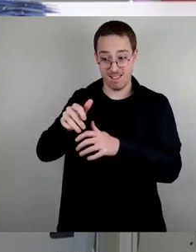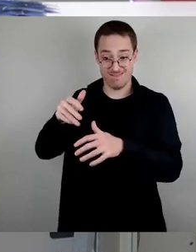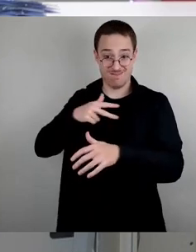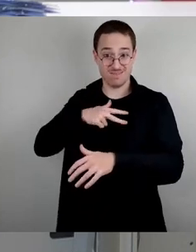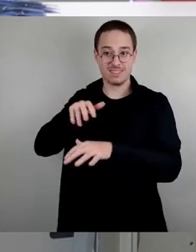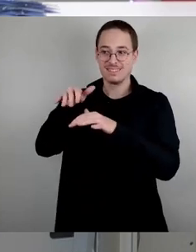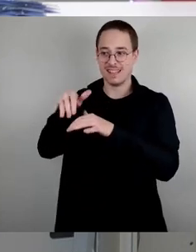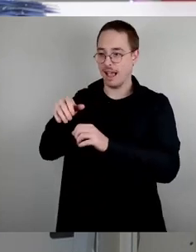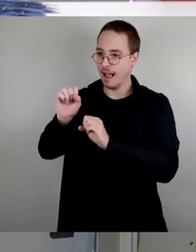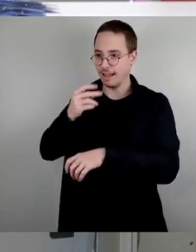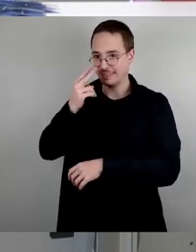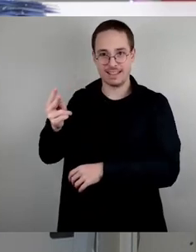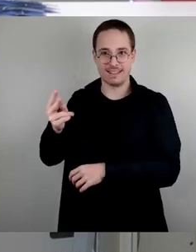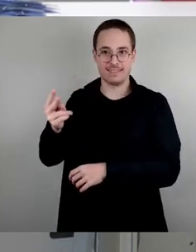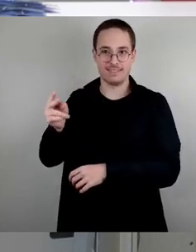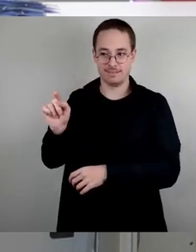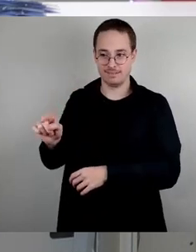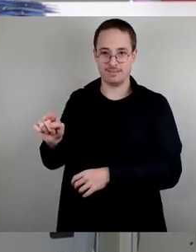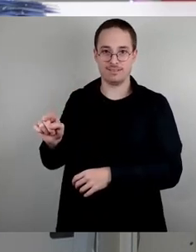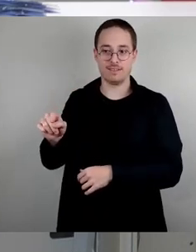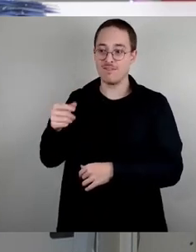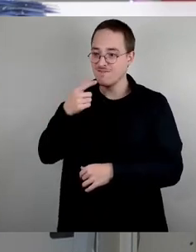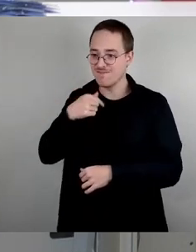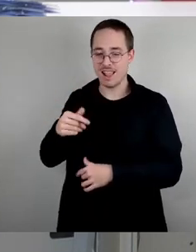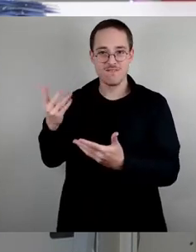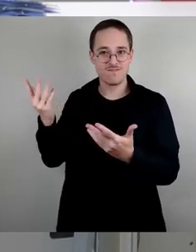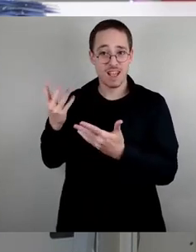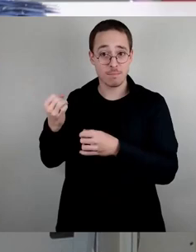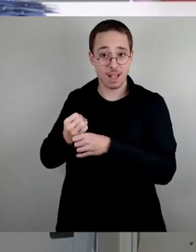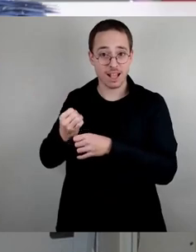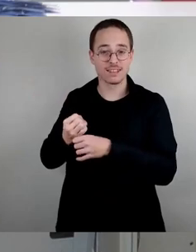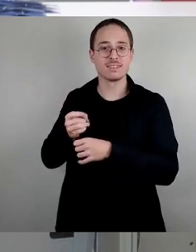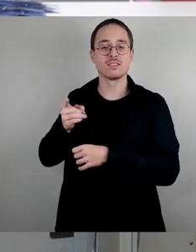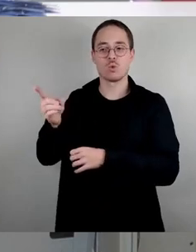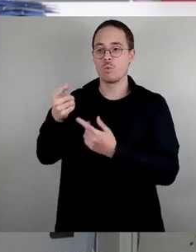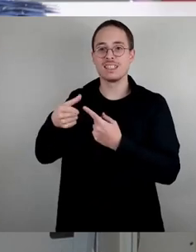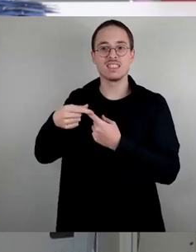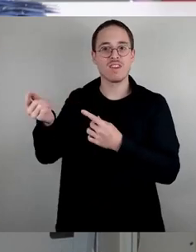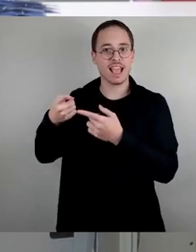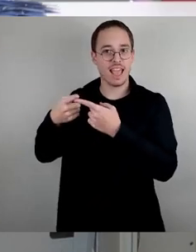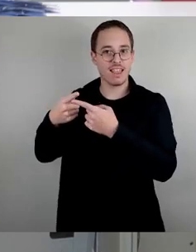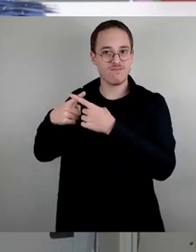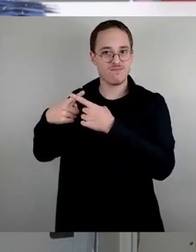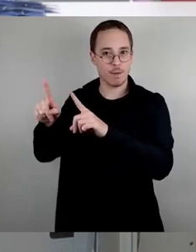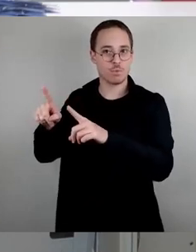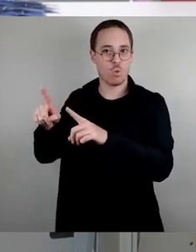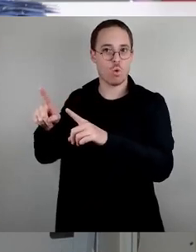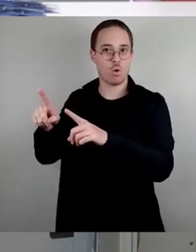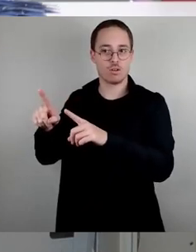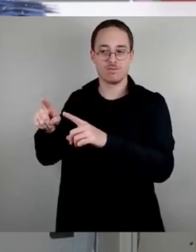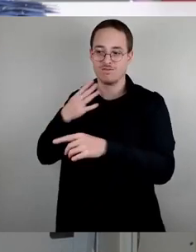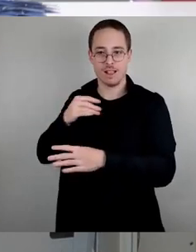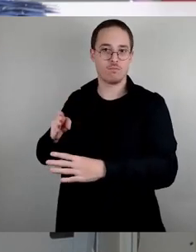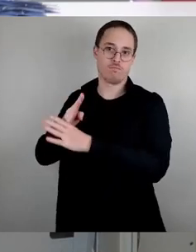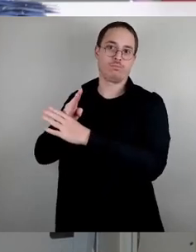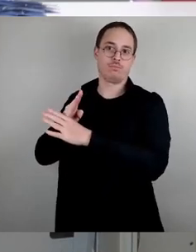wir verhindern, dass es eine wachsende Zweckentfremdung von Wohnraum gibt. Da würden wahrscheinlich in den